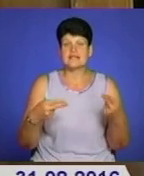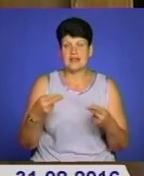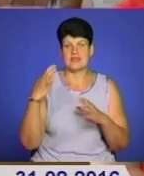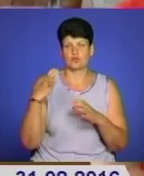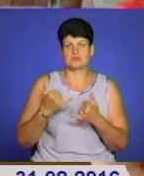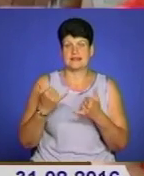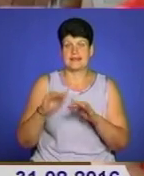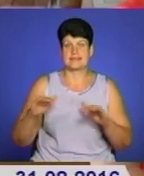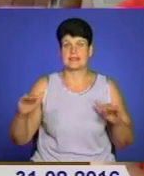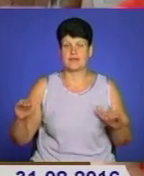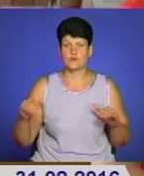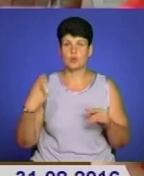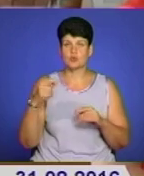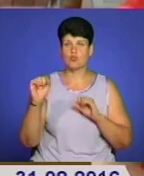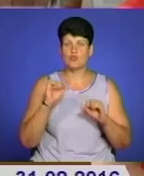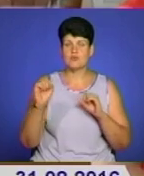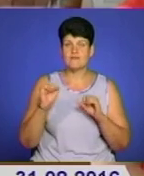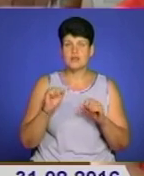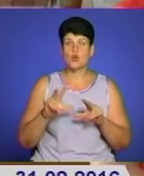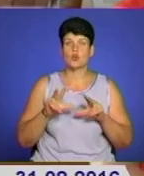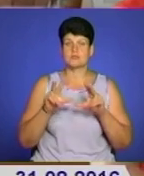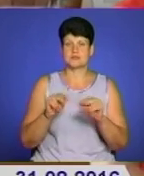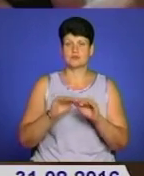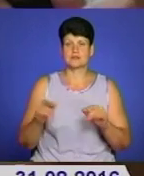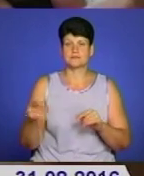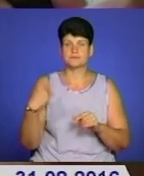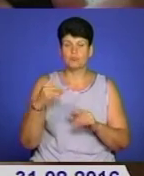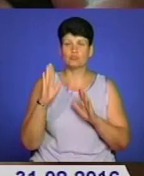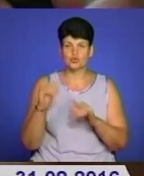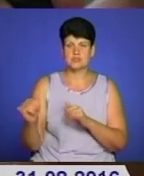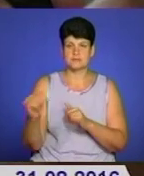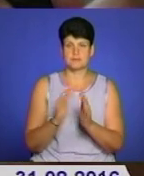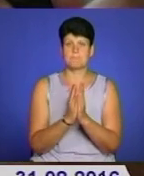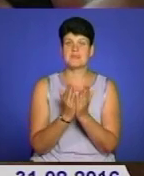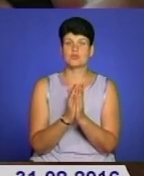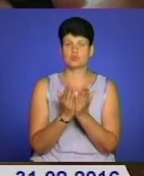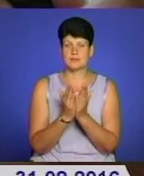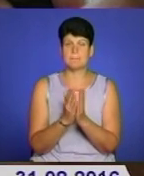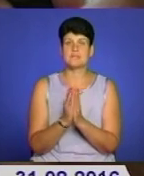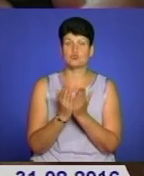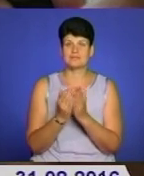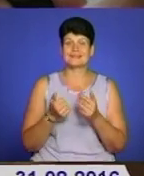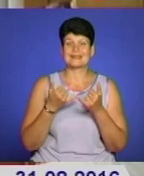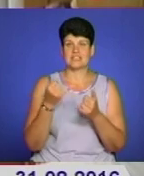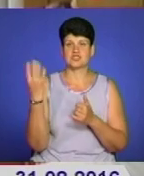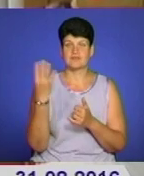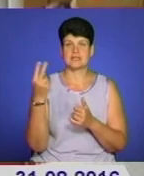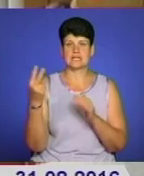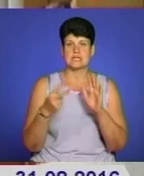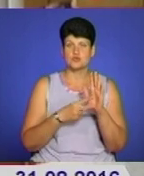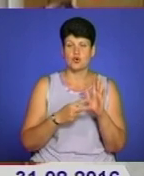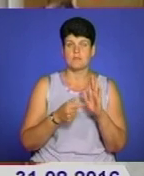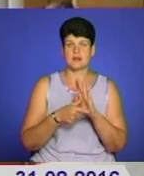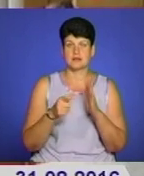до дітей. В обласному управлінні освіти обіцяють, що учні Тернопільщу не будуть забезпечені підручниками. Підручники для 4, 7 та 8